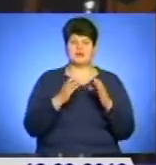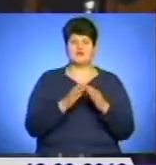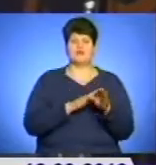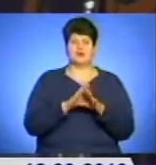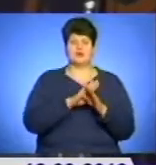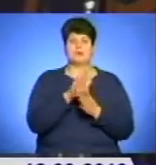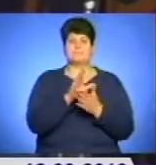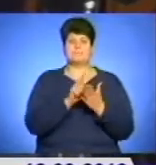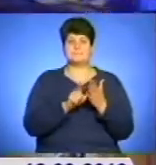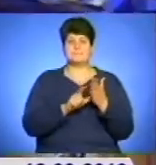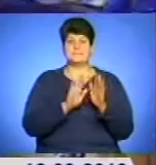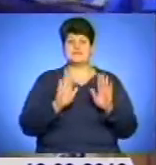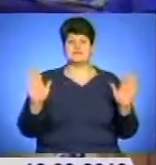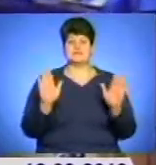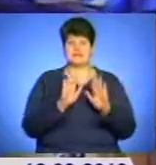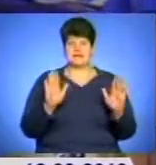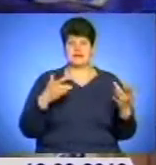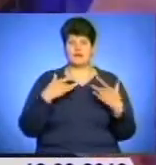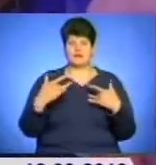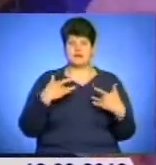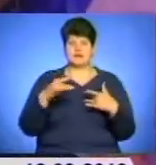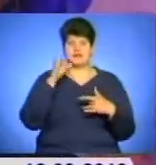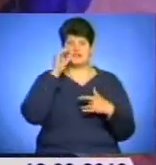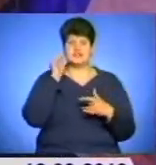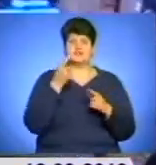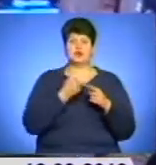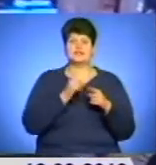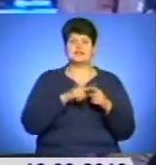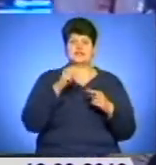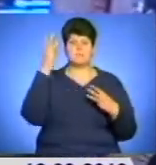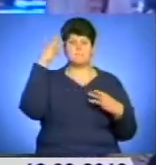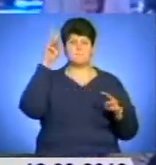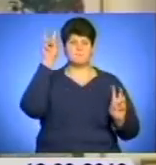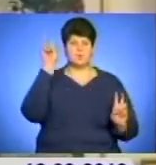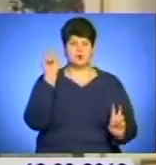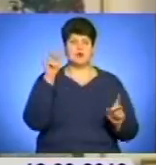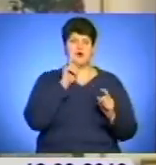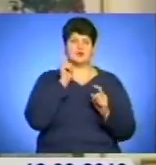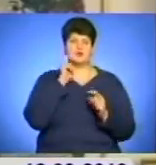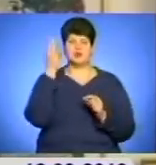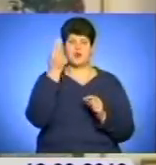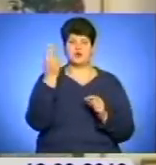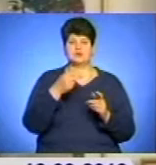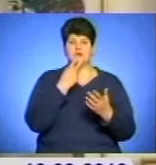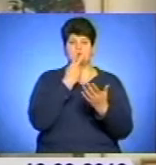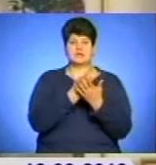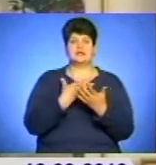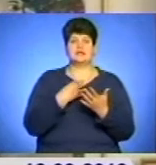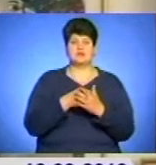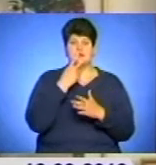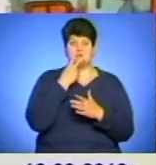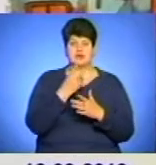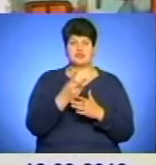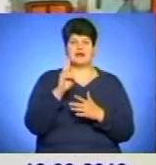творів Тараса Григоровича. На концерті «Шевченко – це модно». А юні художники представили своє бачення Шевченкових